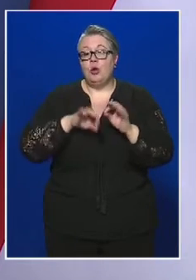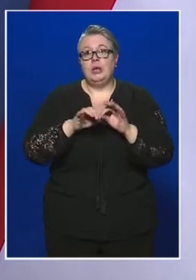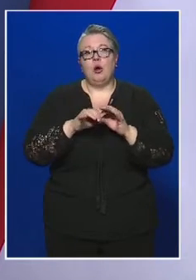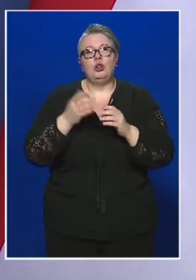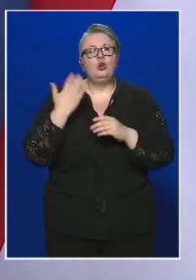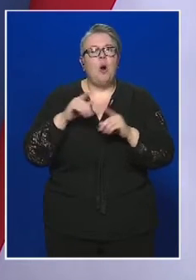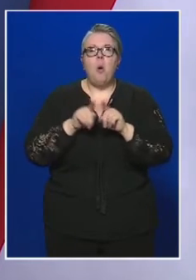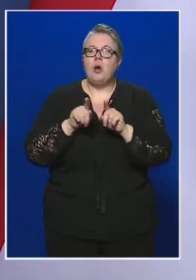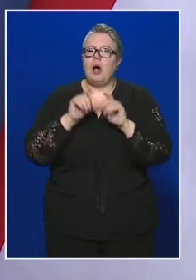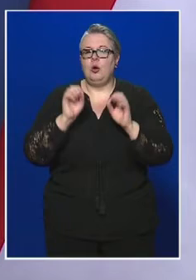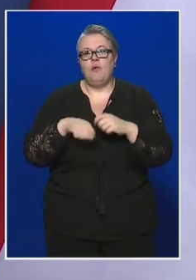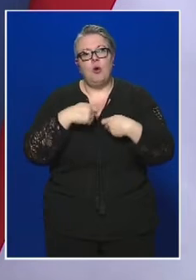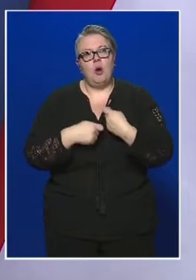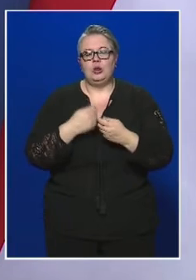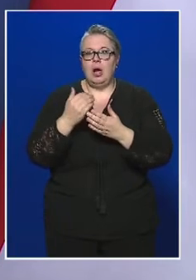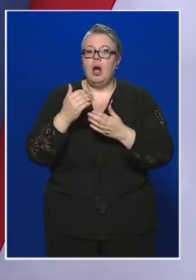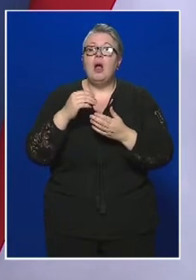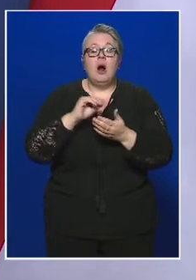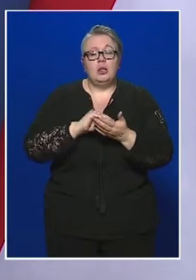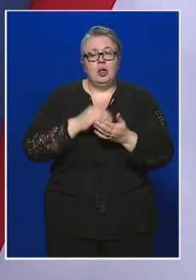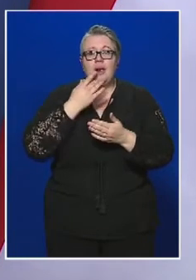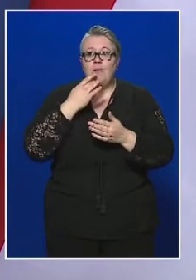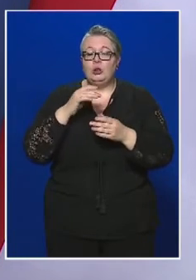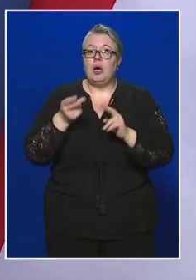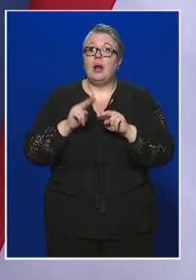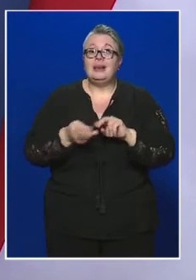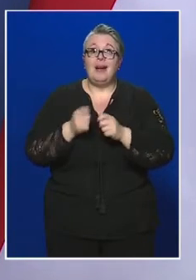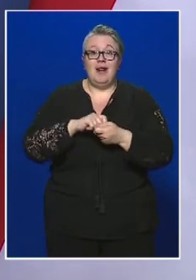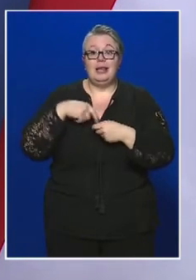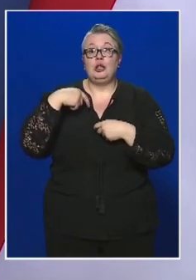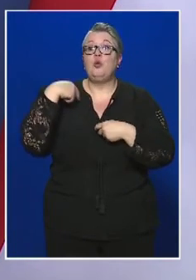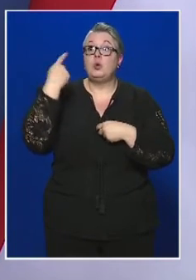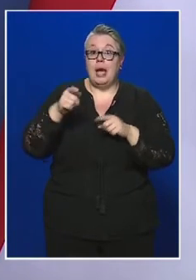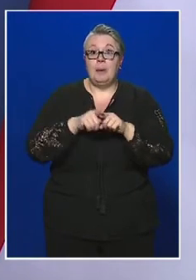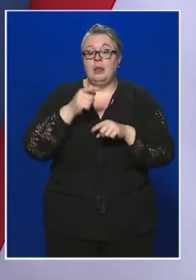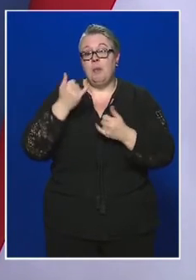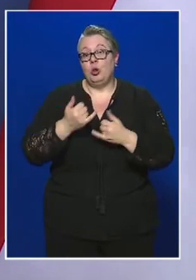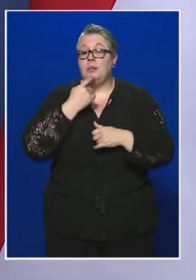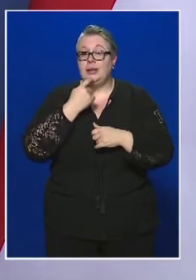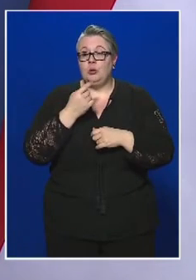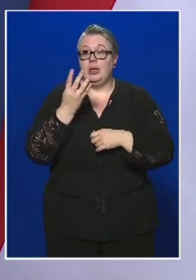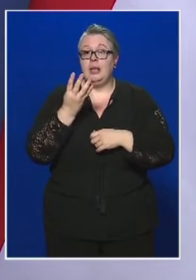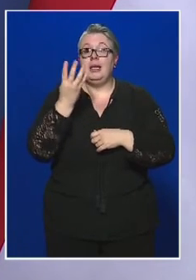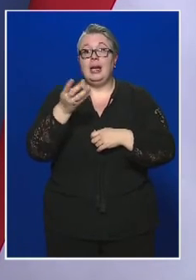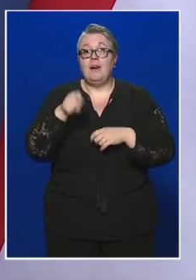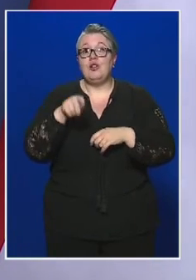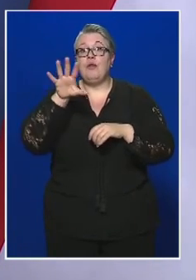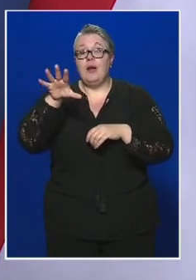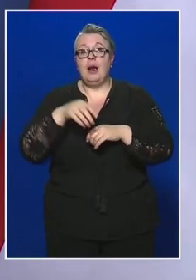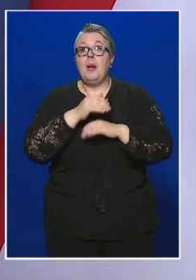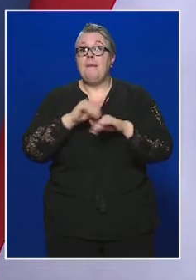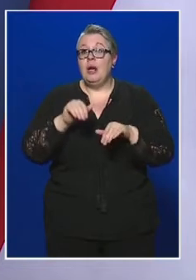foglalkoztatottsági adatai nem voltak a rendszerváltatás után, mint idén márciusban. Több mint 4,5 millióan dolgoztak.